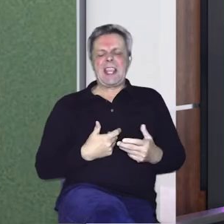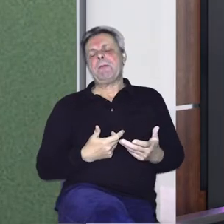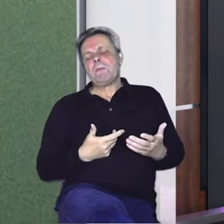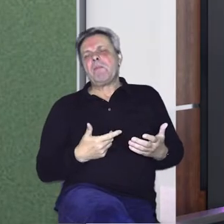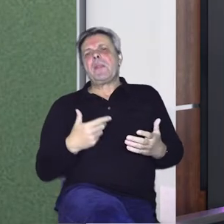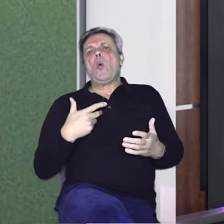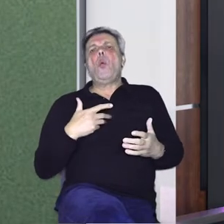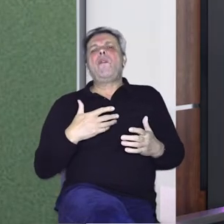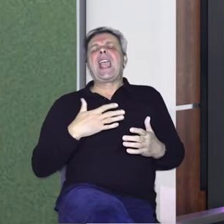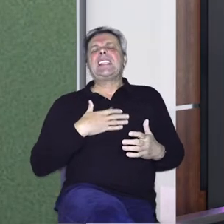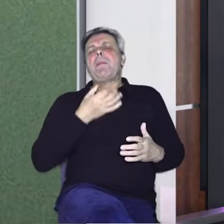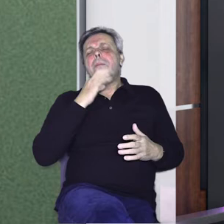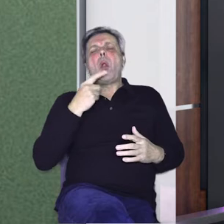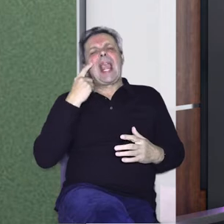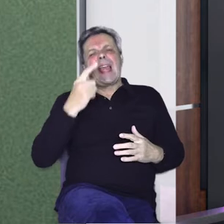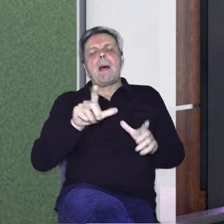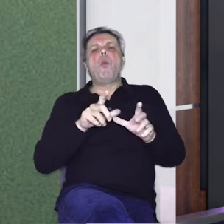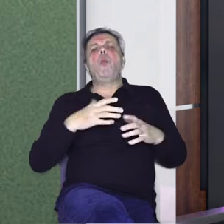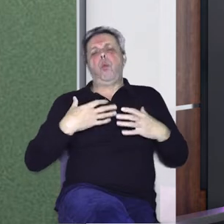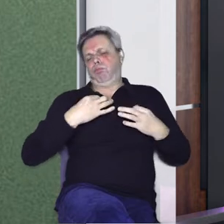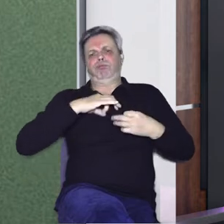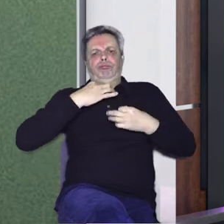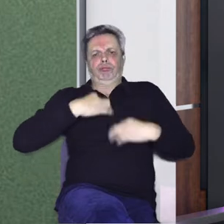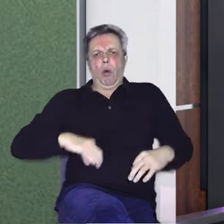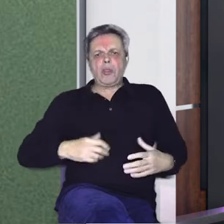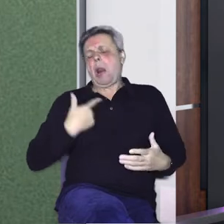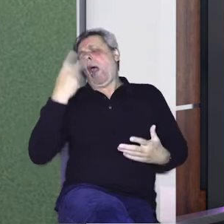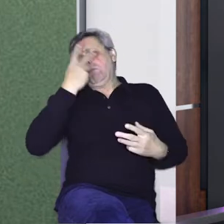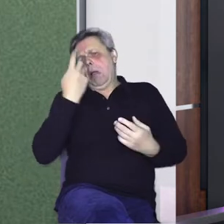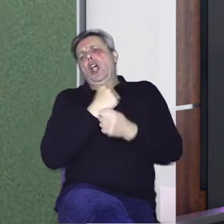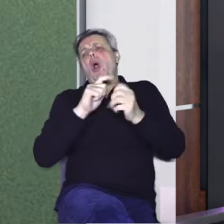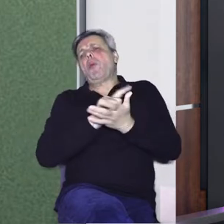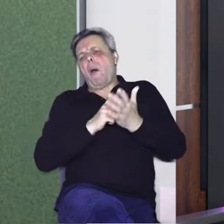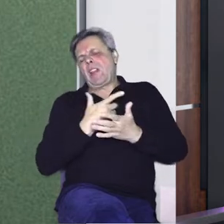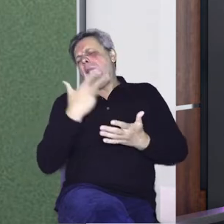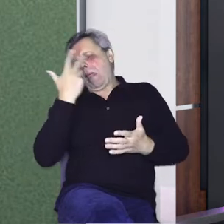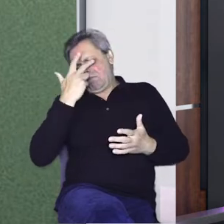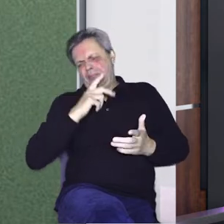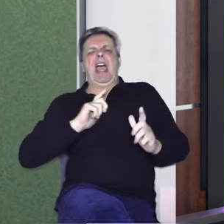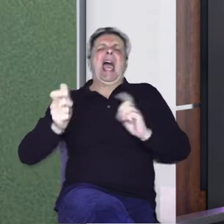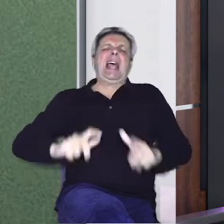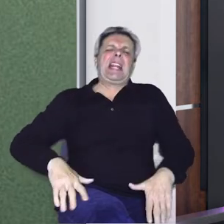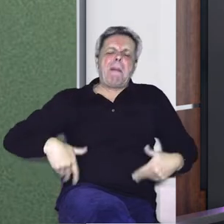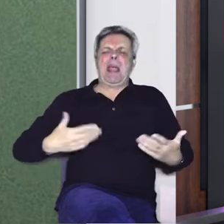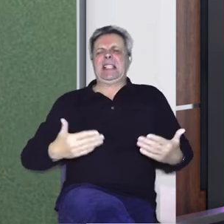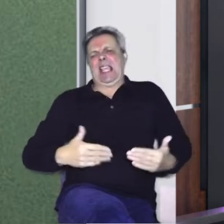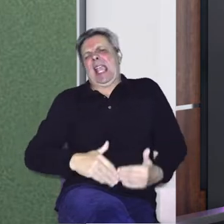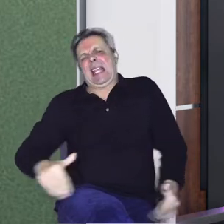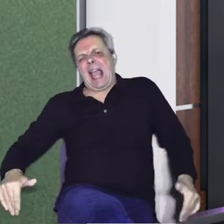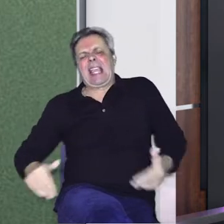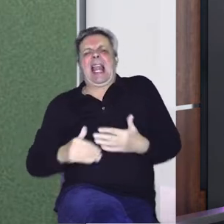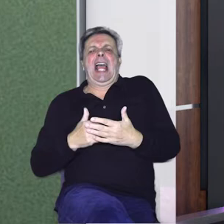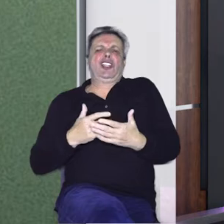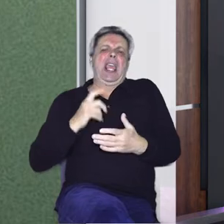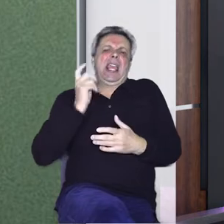pronalazim i uvijek sebe bolje vidim u odijelu. Ali, naravno, u slobodno vrijeme nosim traperice i kratke hlače, šorcove, trenirke u zadnje